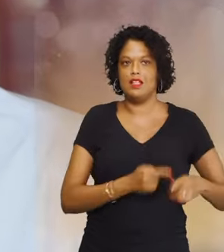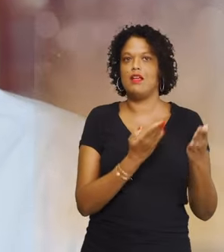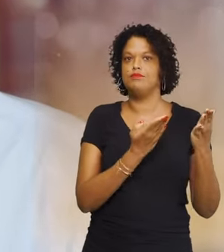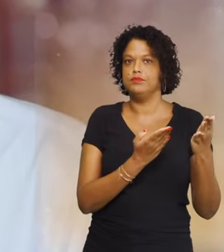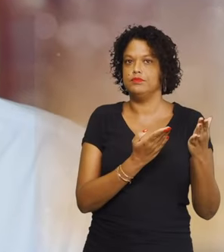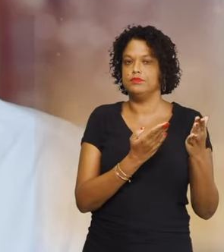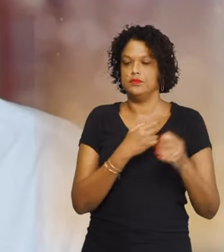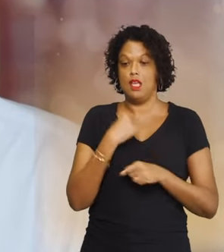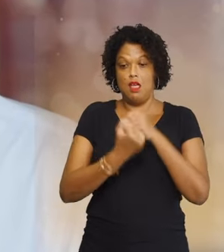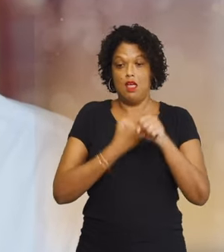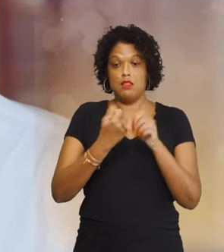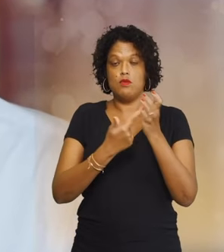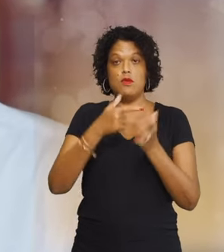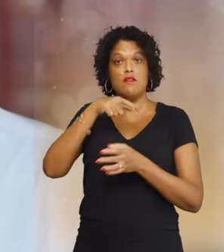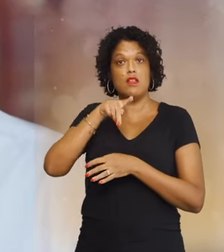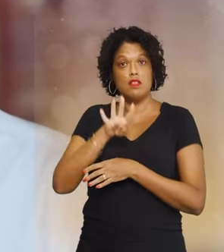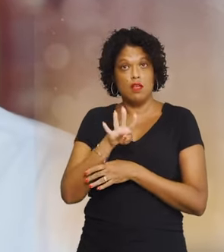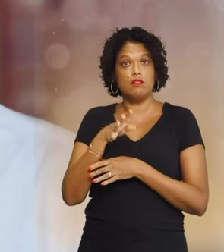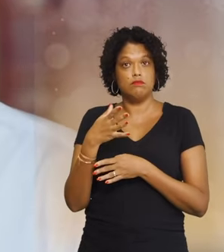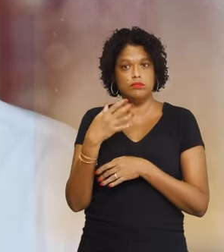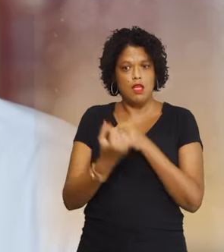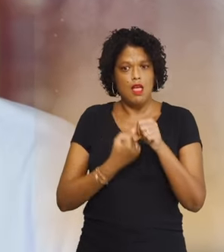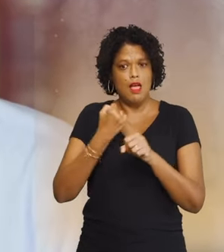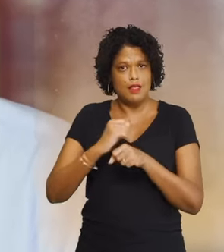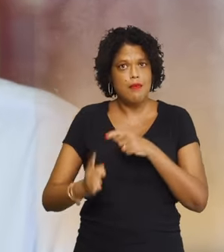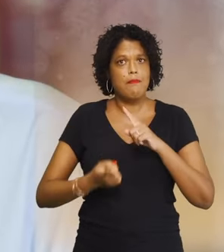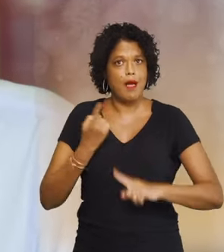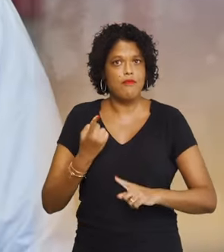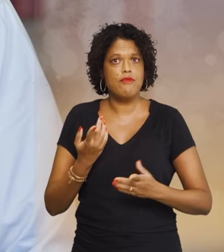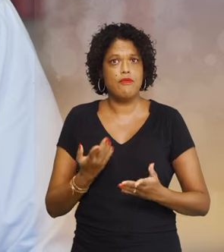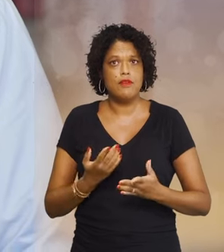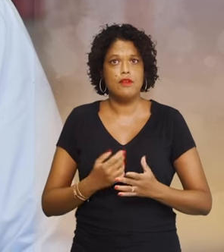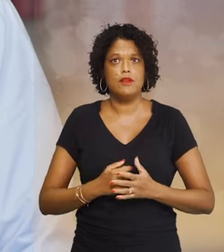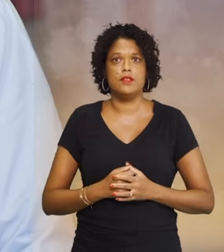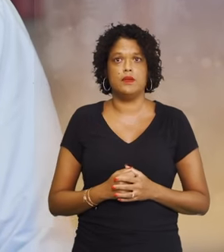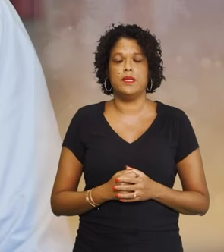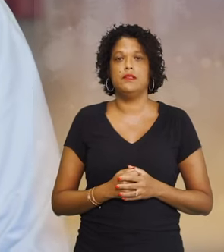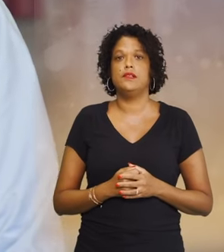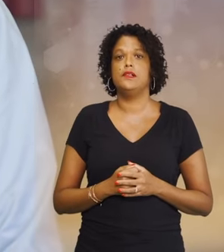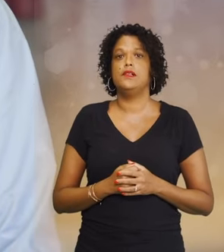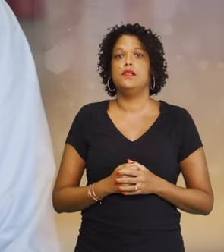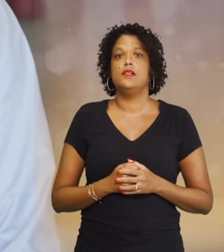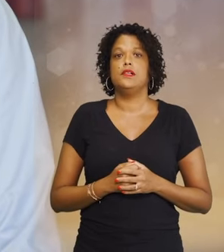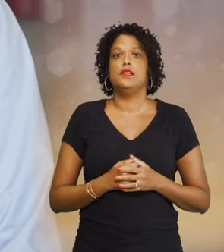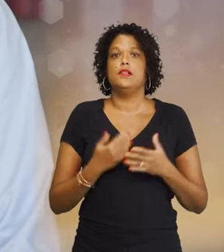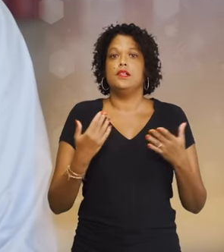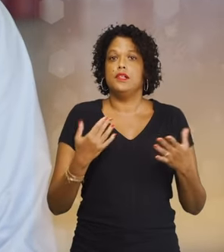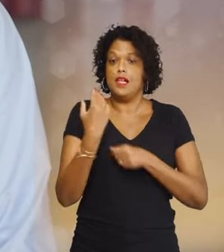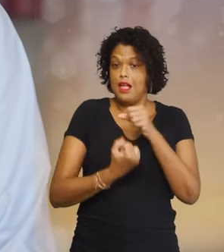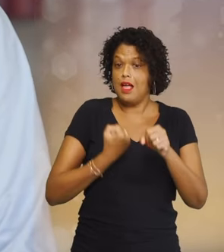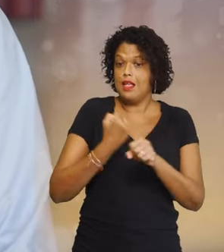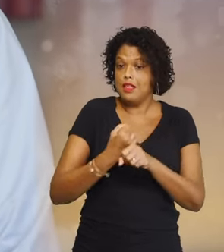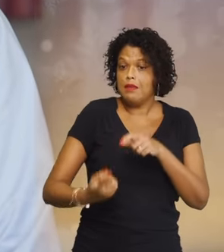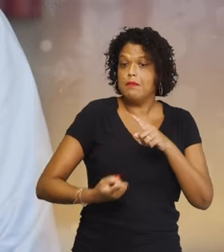2024 sera une année décisive pour notre pays. Une année décisive parce qu